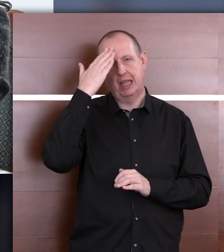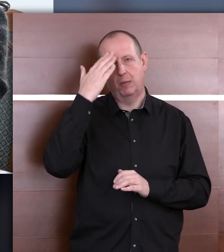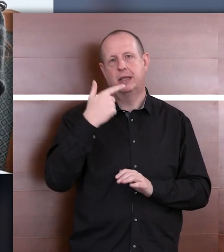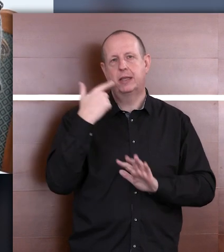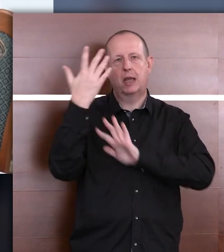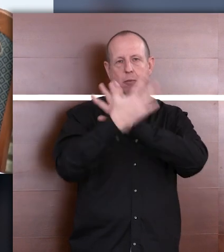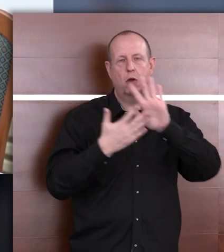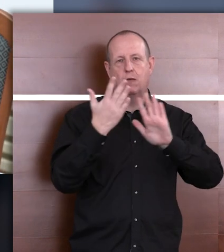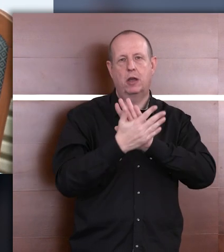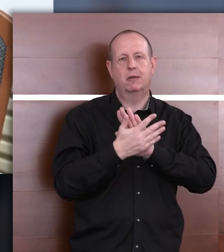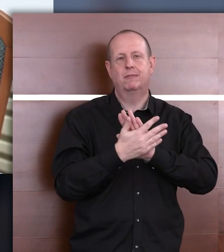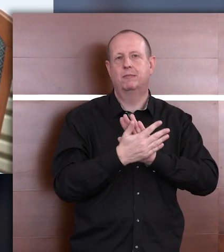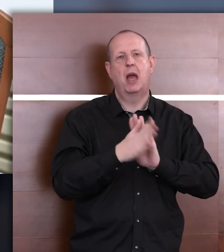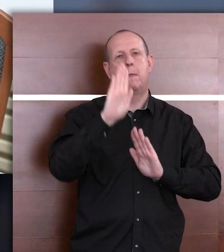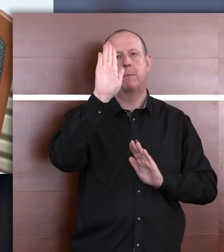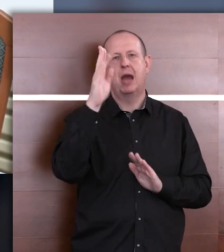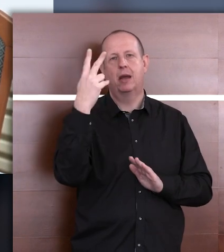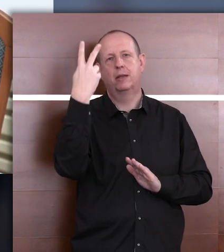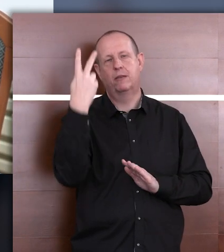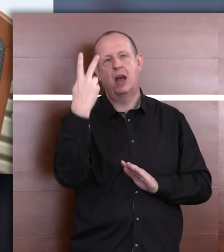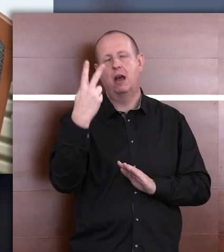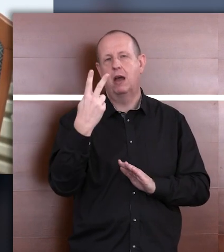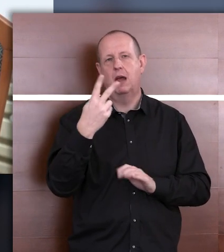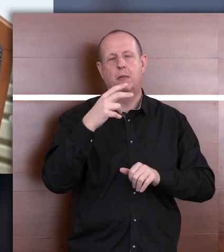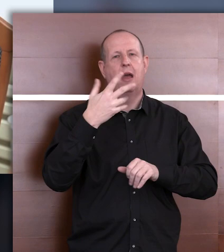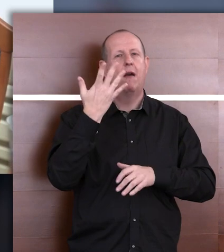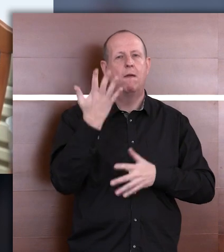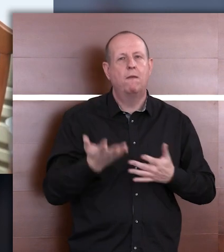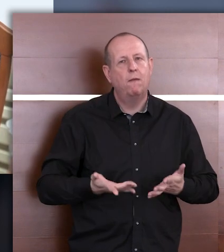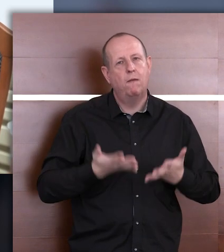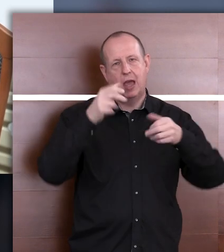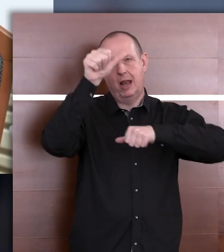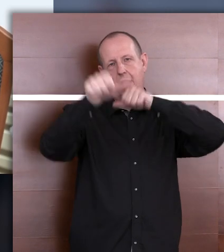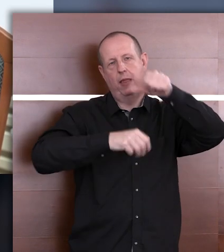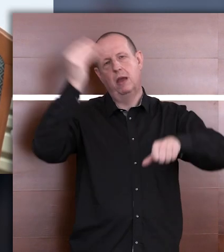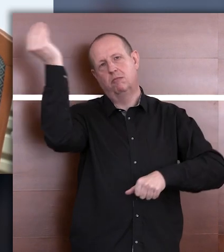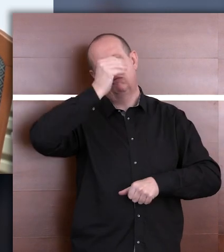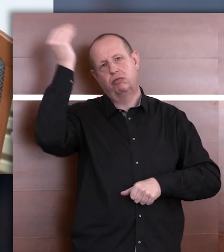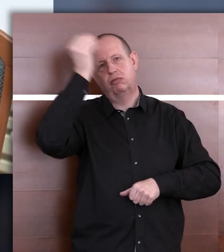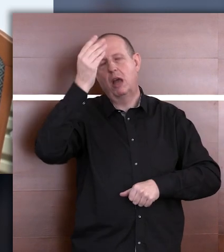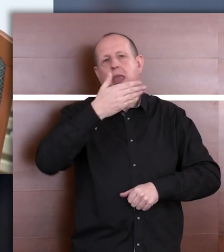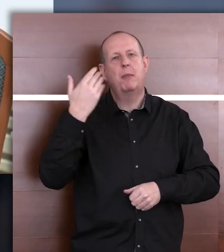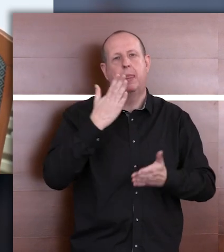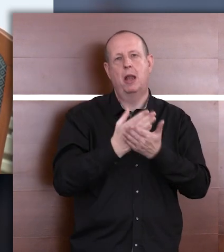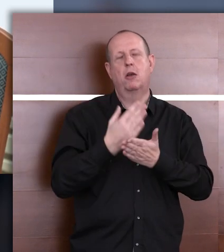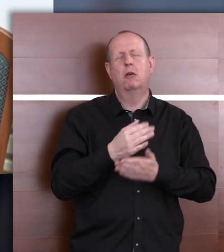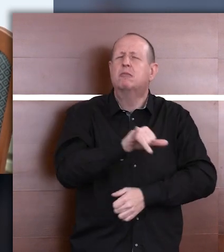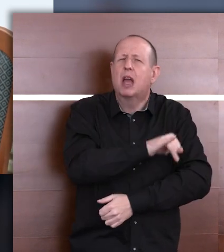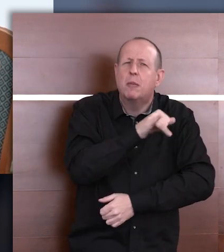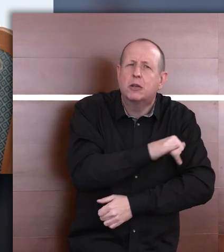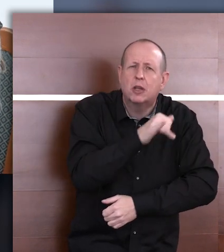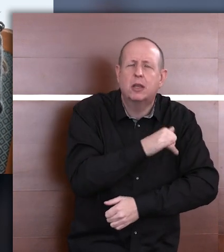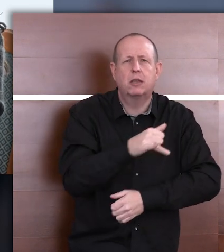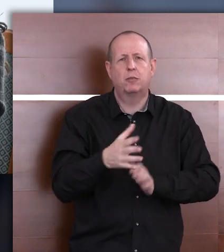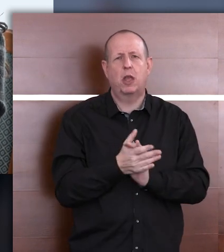przynajmniej B2, no to wymaga wielu lat nauki języka. To nie jest tak, że się zapytamy, jak masz na imię, ile masz lat i usiądź grzecznie.